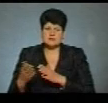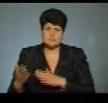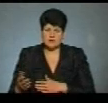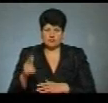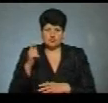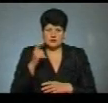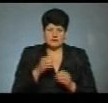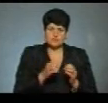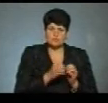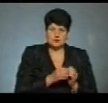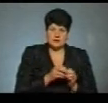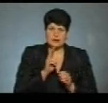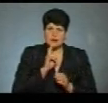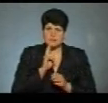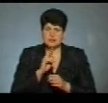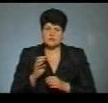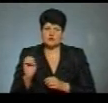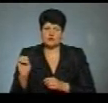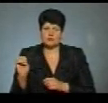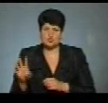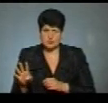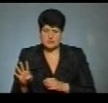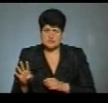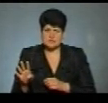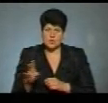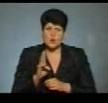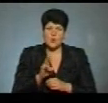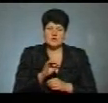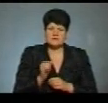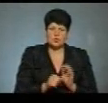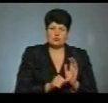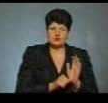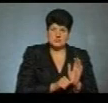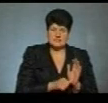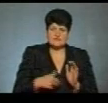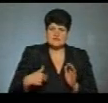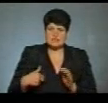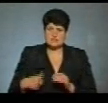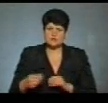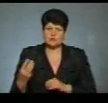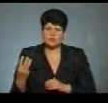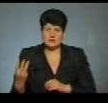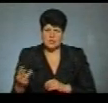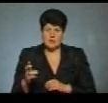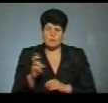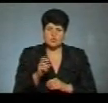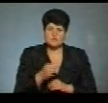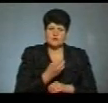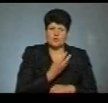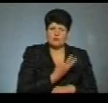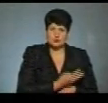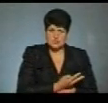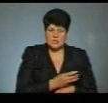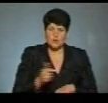в Чотківському – 10, в Кременецькому – 14, в Козівському – 6, в Заліщицькому – 3, в Борщівському – 3,